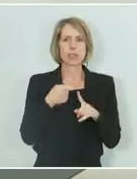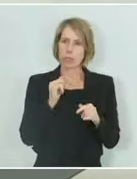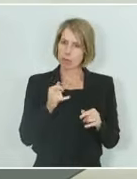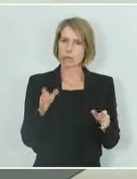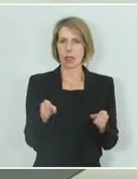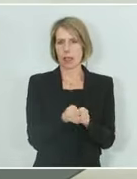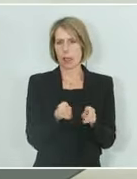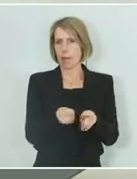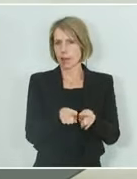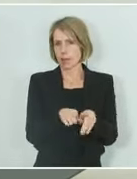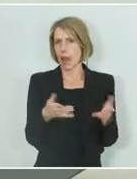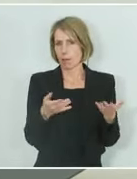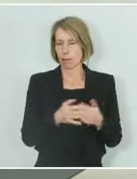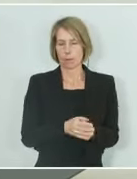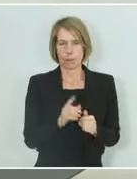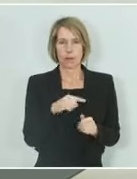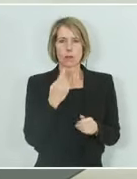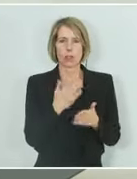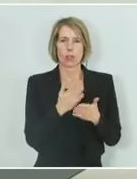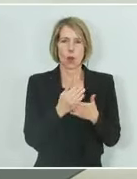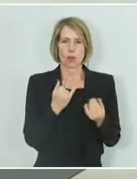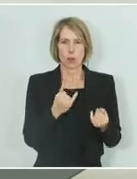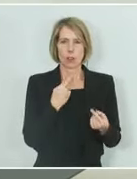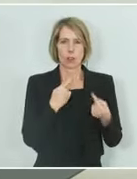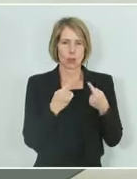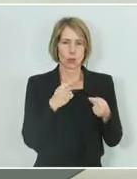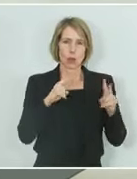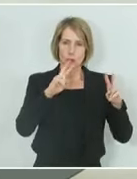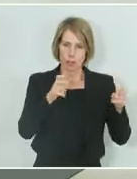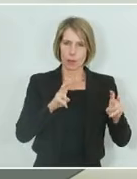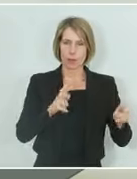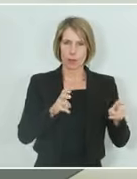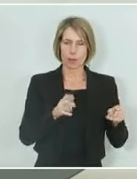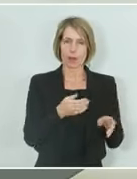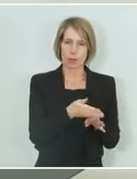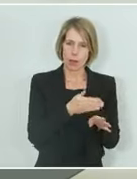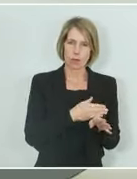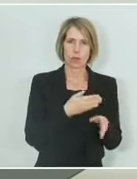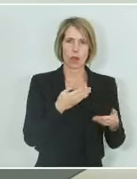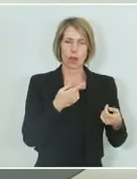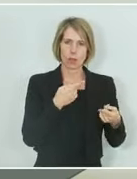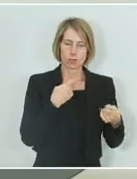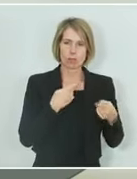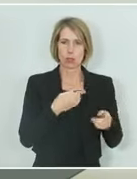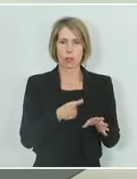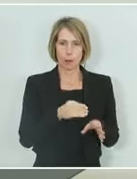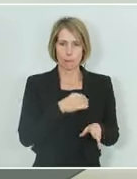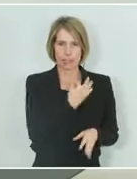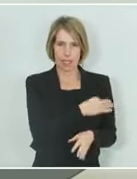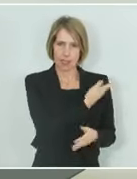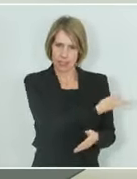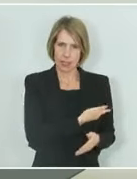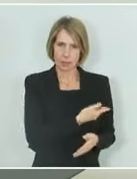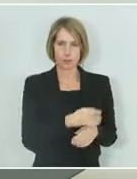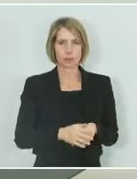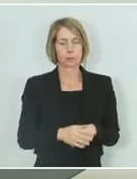Wir haben heute darüber gesprochen, in meinem Treffen mit dem Kanzler. Wir werden weiter an den